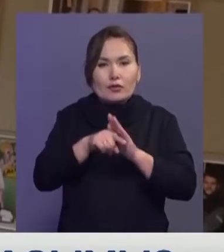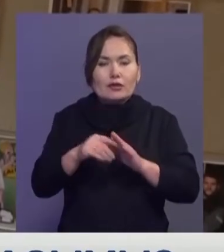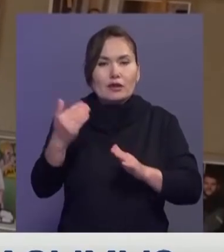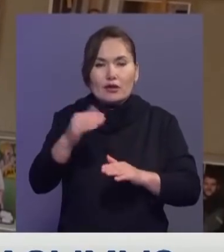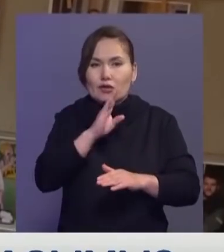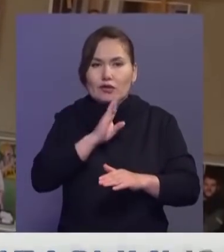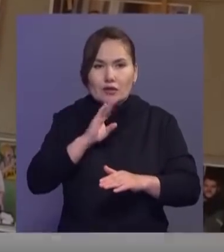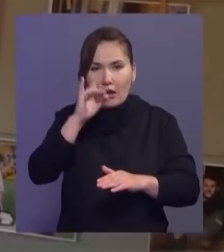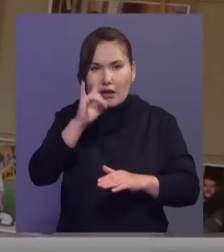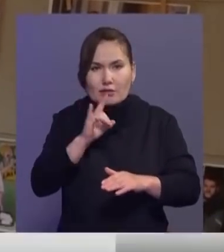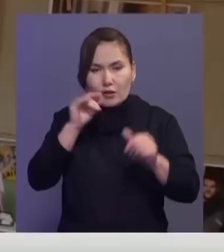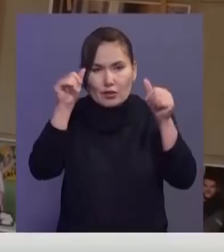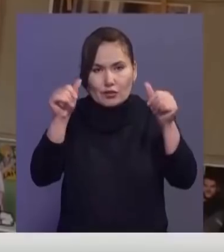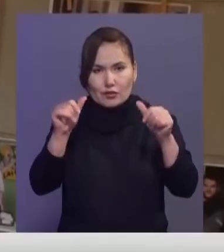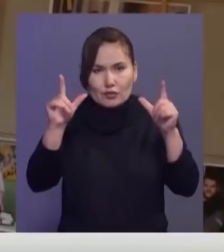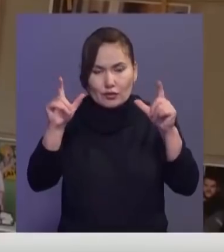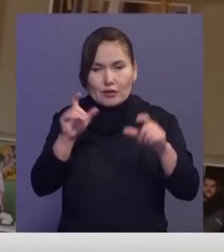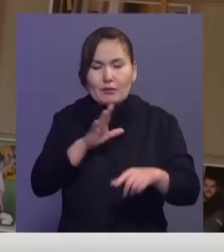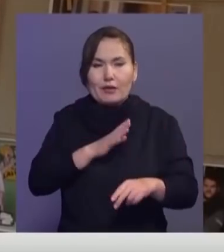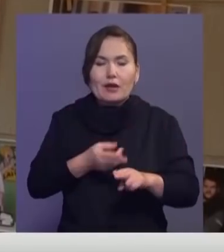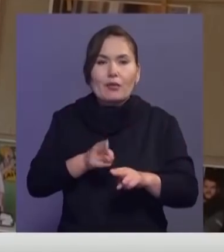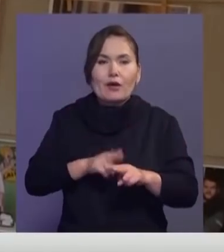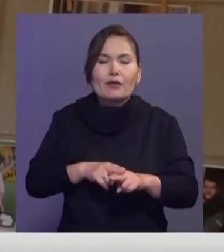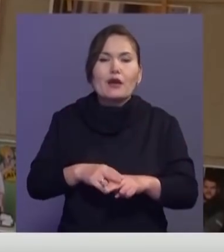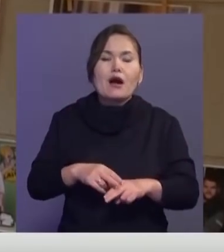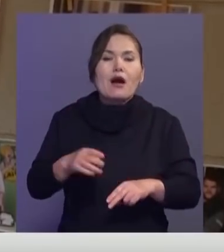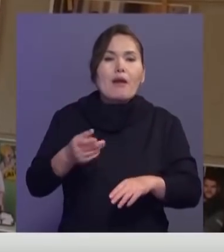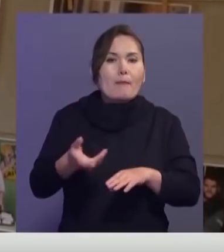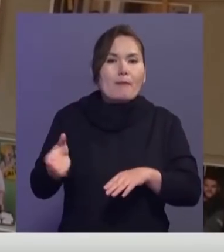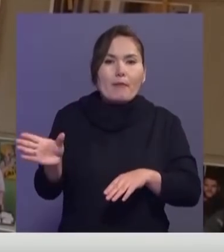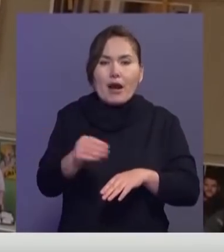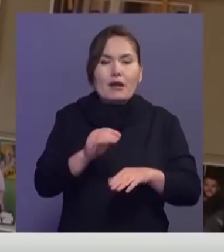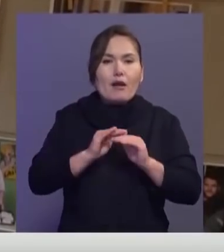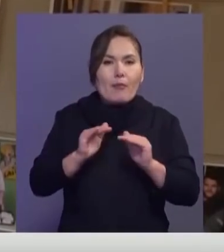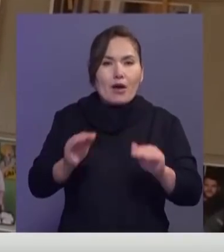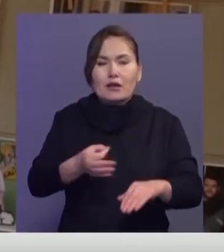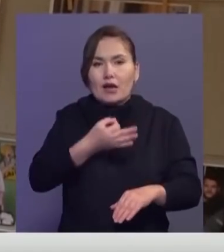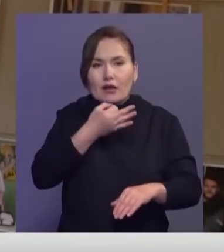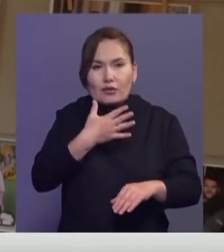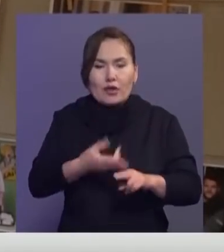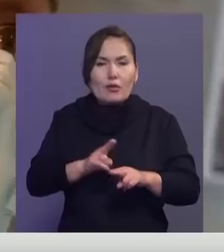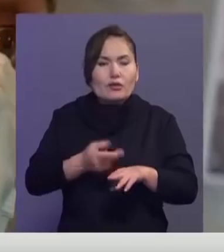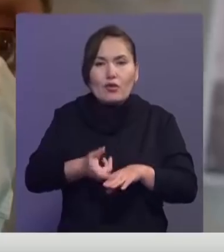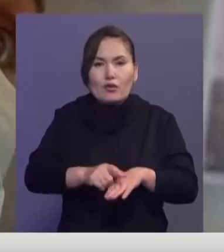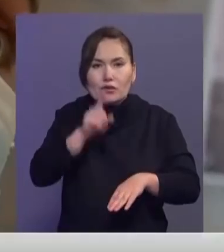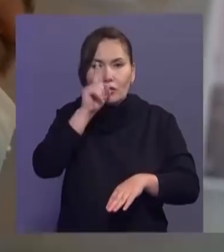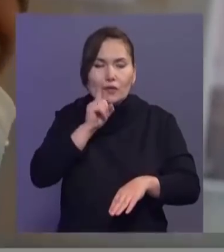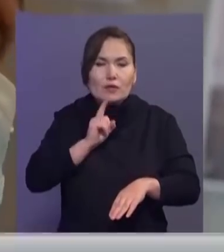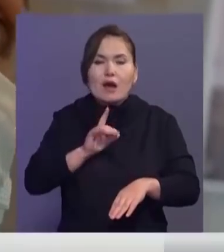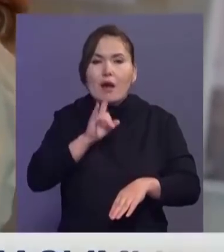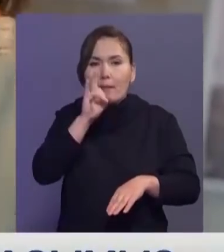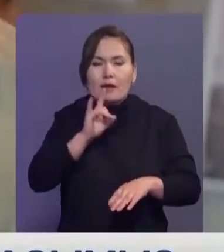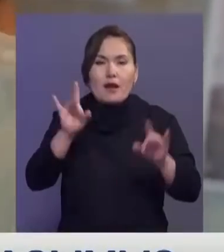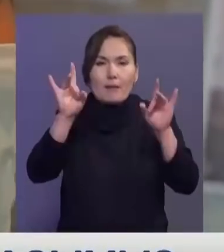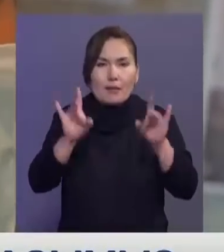Өте дәмді, балаларға ұнайды. Ләзәттің көрсілері өзіретін био қызанақтар мен дәмі жақсы үйлеседі. Сапалы өнімдерді мерамқана